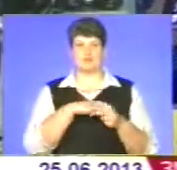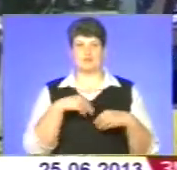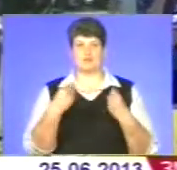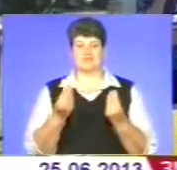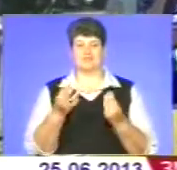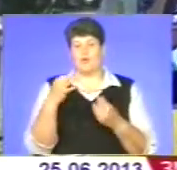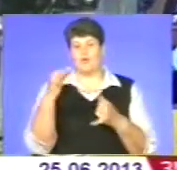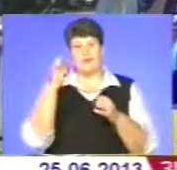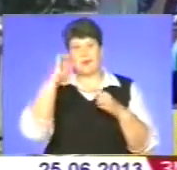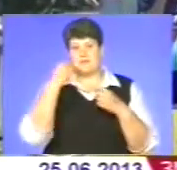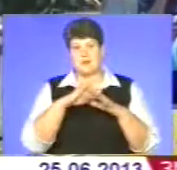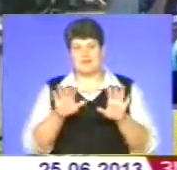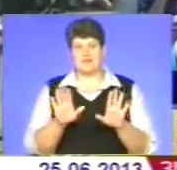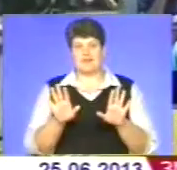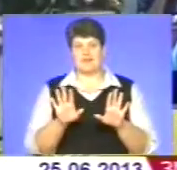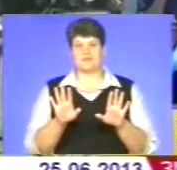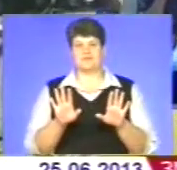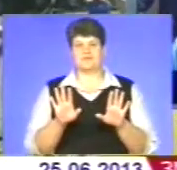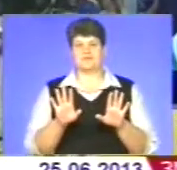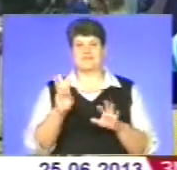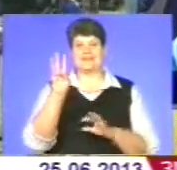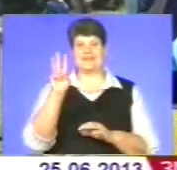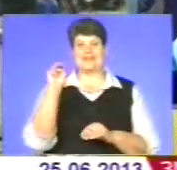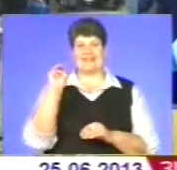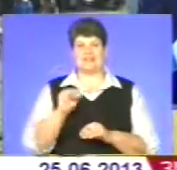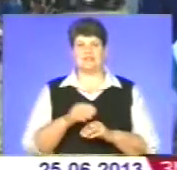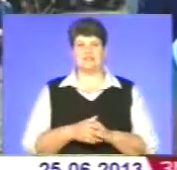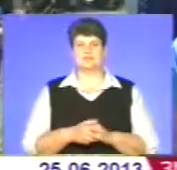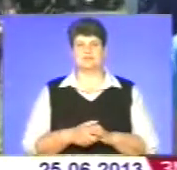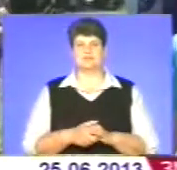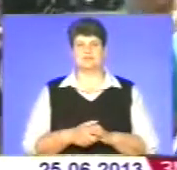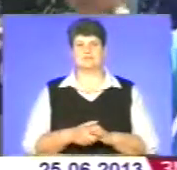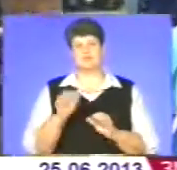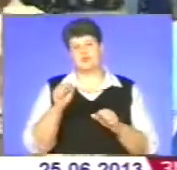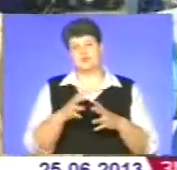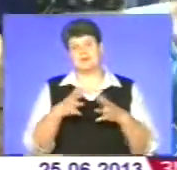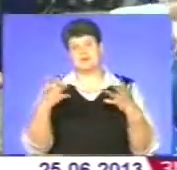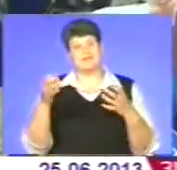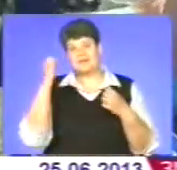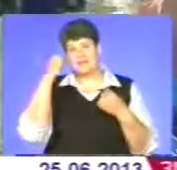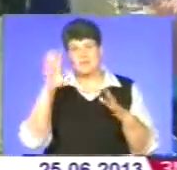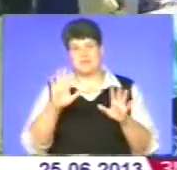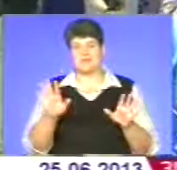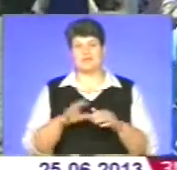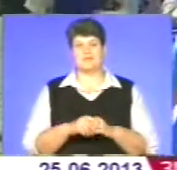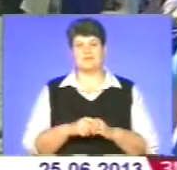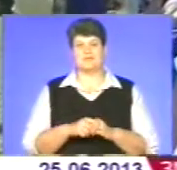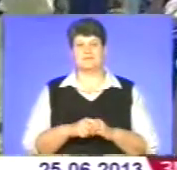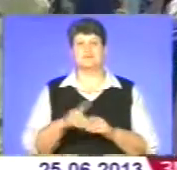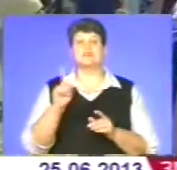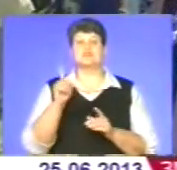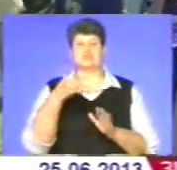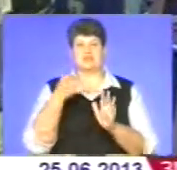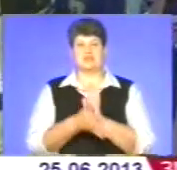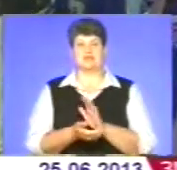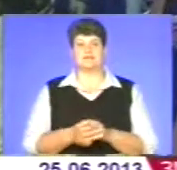Я не пам'ятаю, ну, певне, три тисячі. Може, і більше. Вже не пам'ятаю. Солідна, а на що витратила?